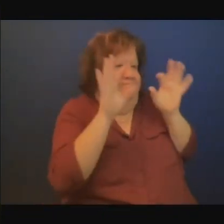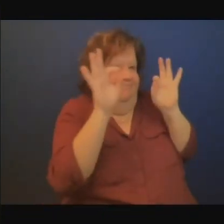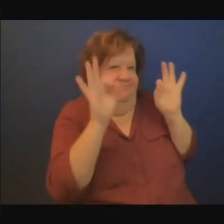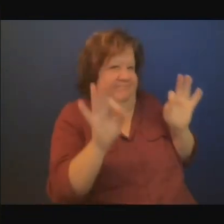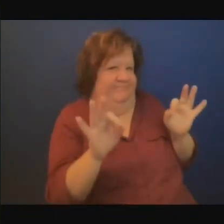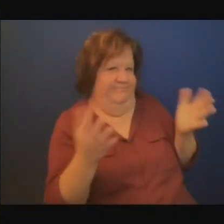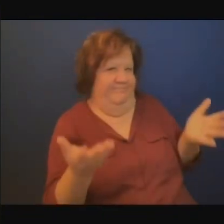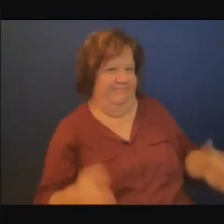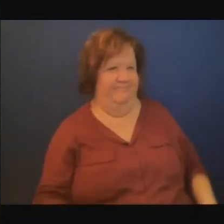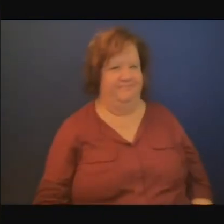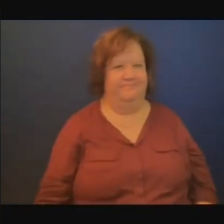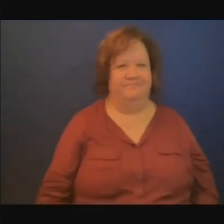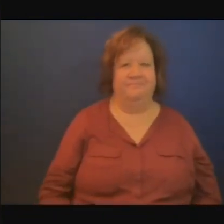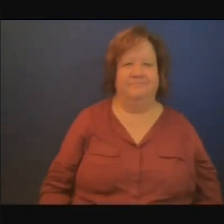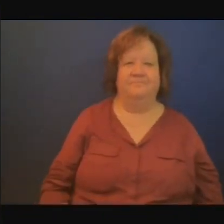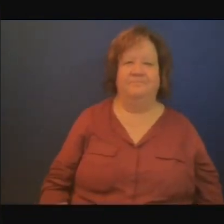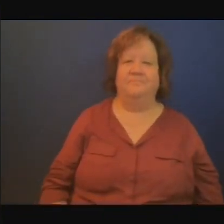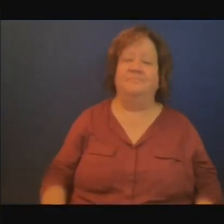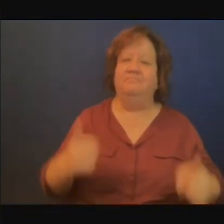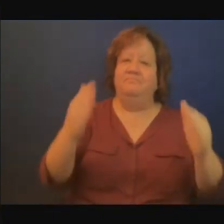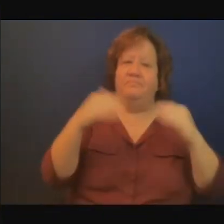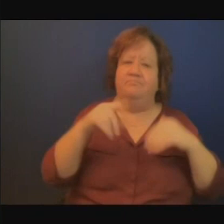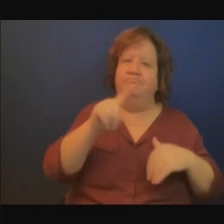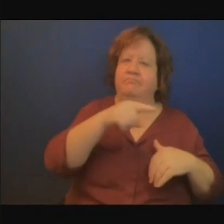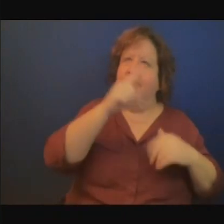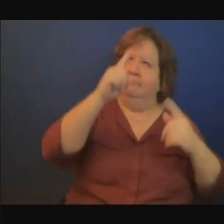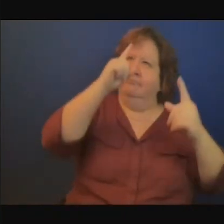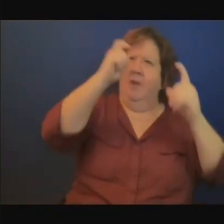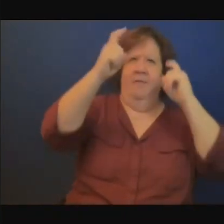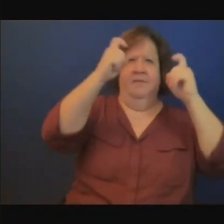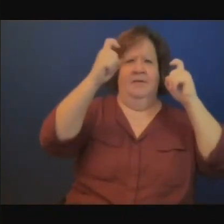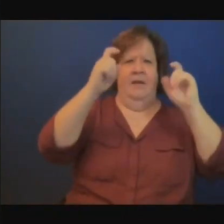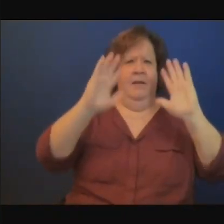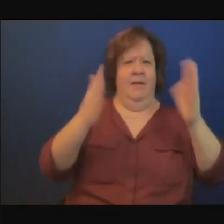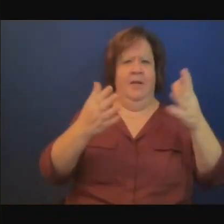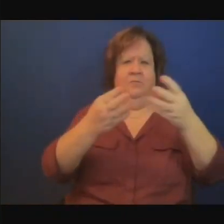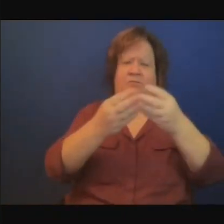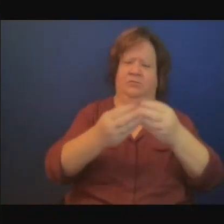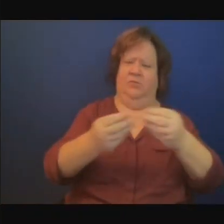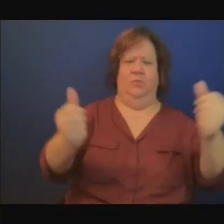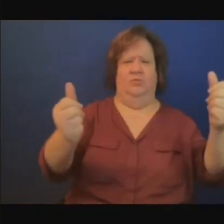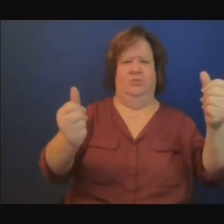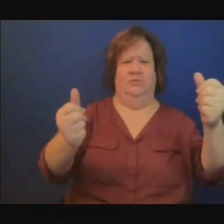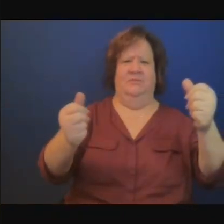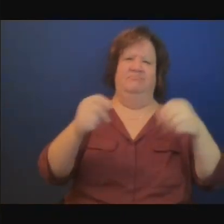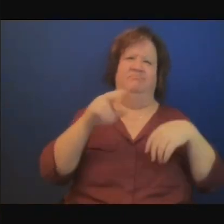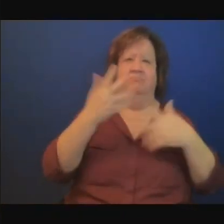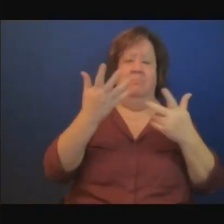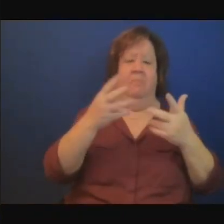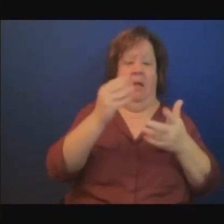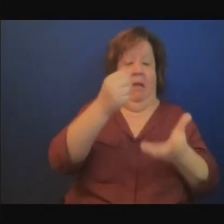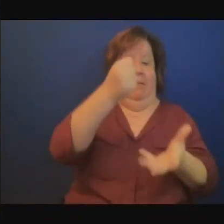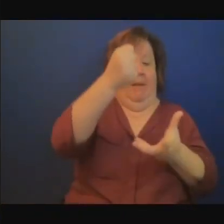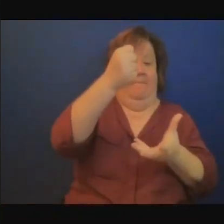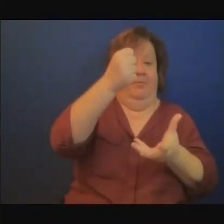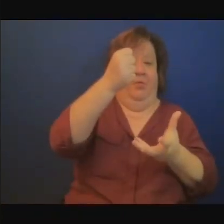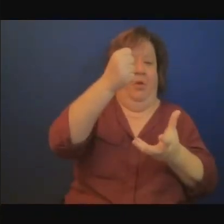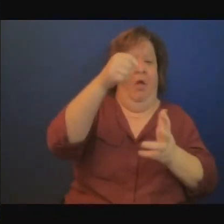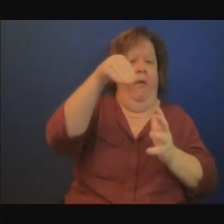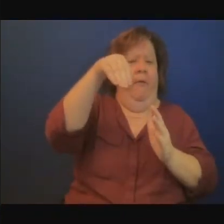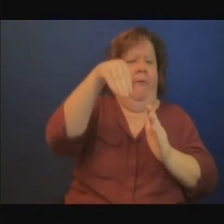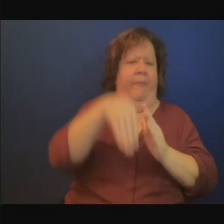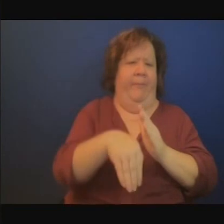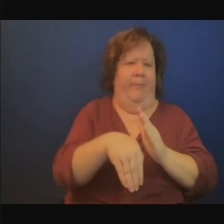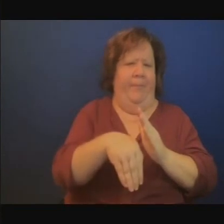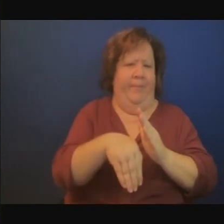la première perte il y a le projet du lac Jukaya au Kenya où la banque africaine de développement a